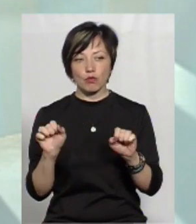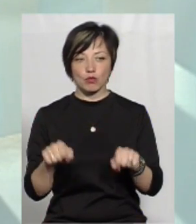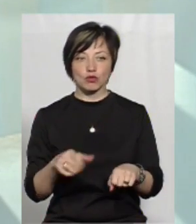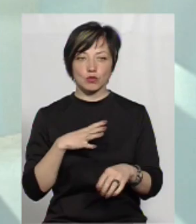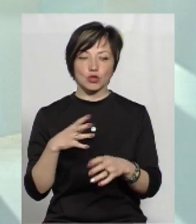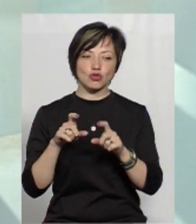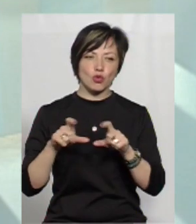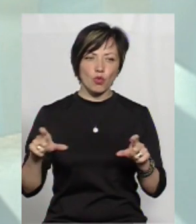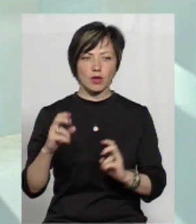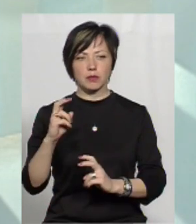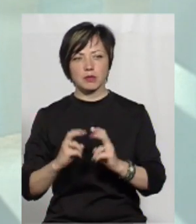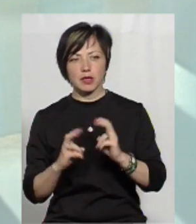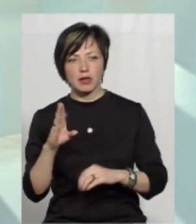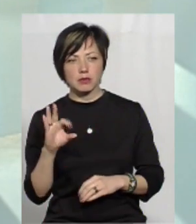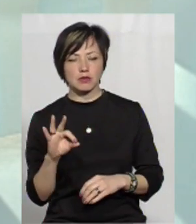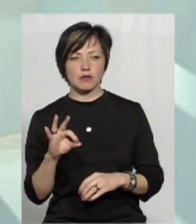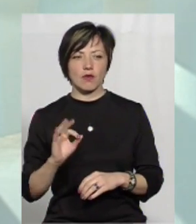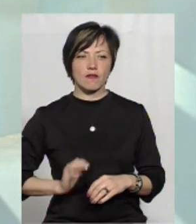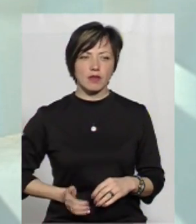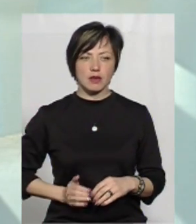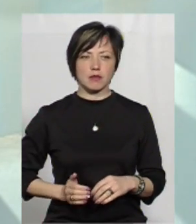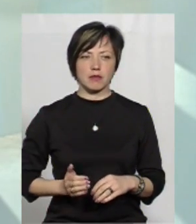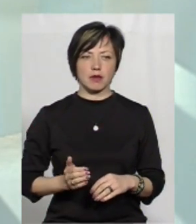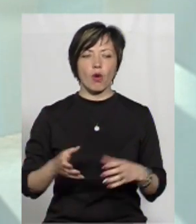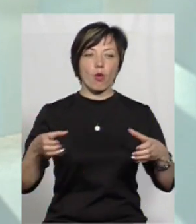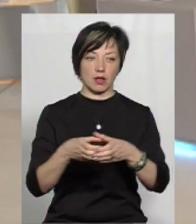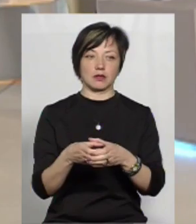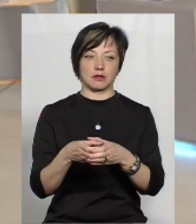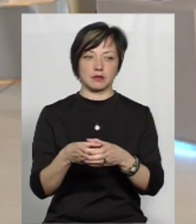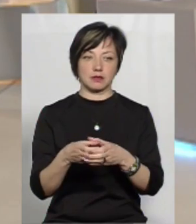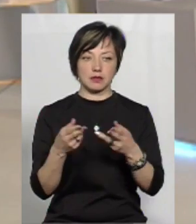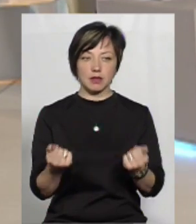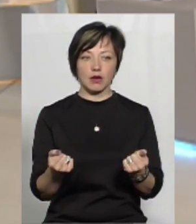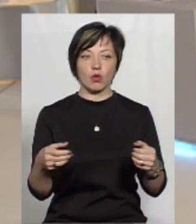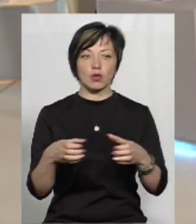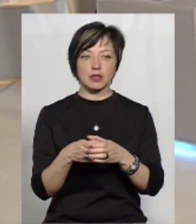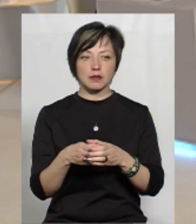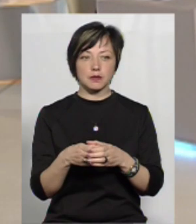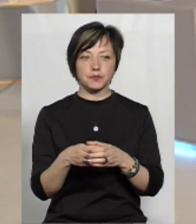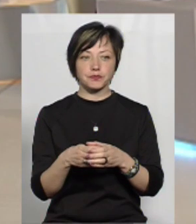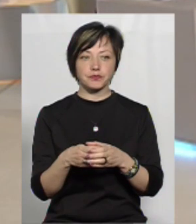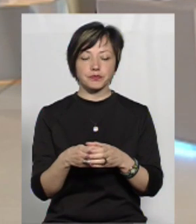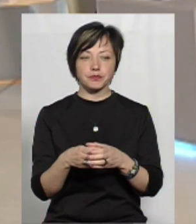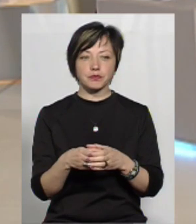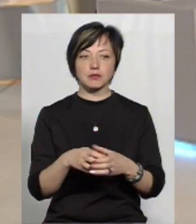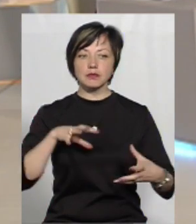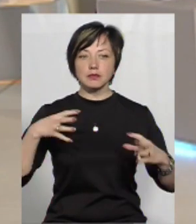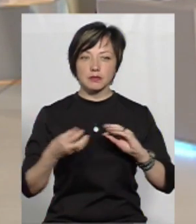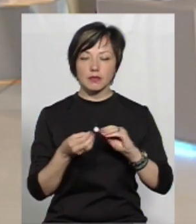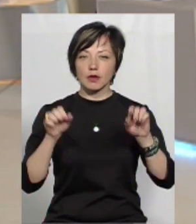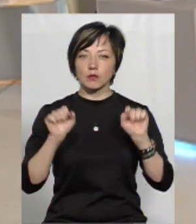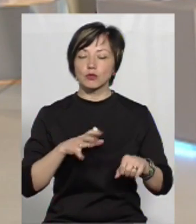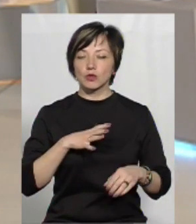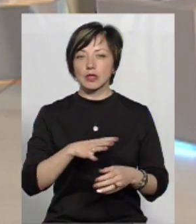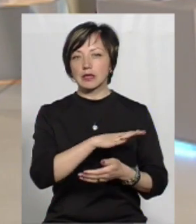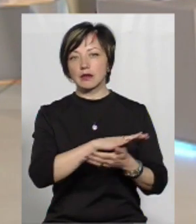може бути школа, підприємство, фірма… Колектив. Колектив, так, а вже ж колектив. Внаслідок, це може